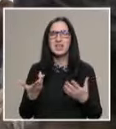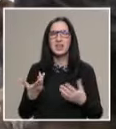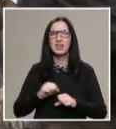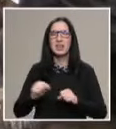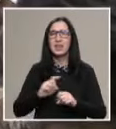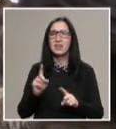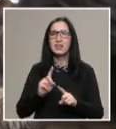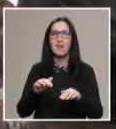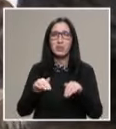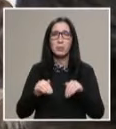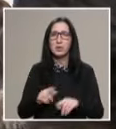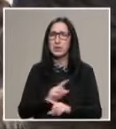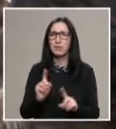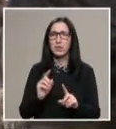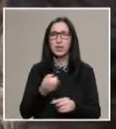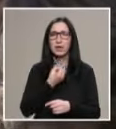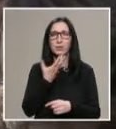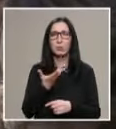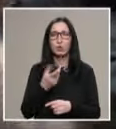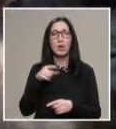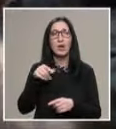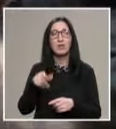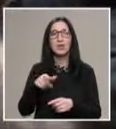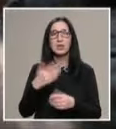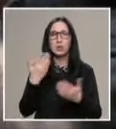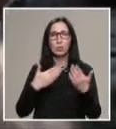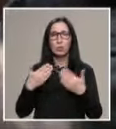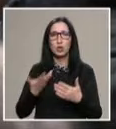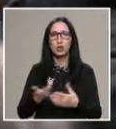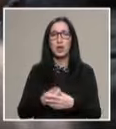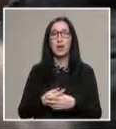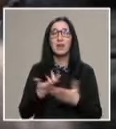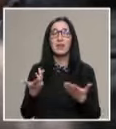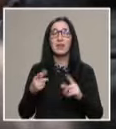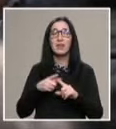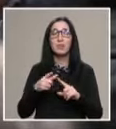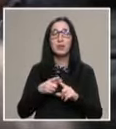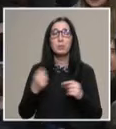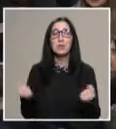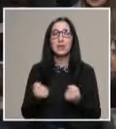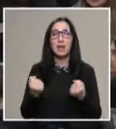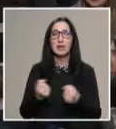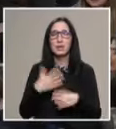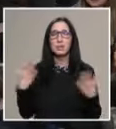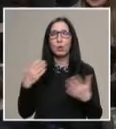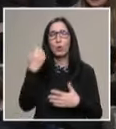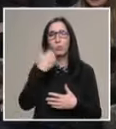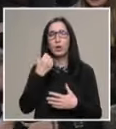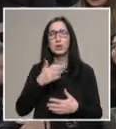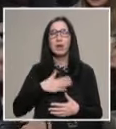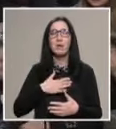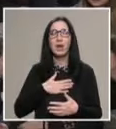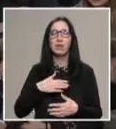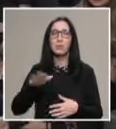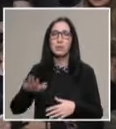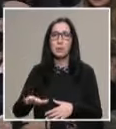присъства в никакъв случай в тези учреждения и такъв тип занятия са много полезни, вярвам